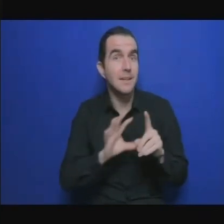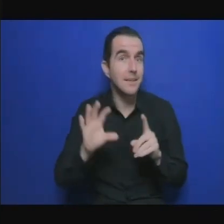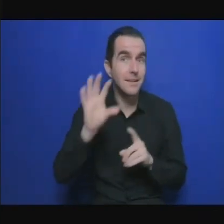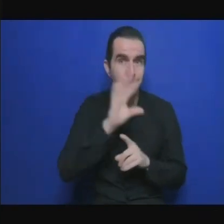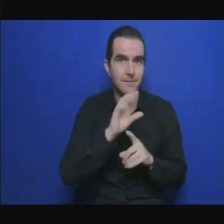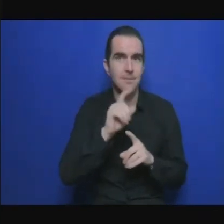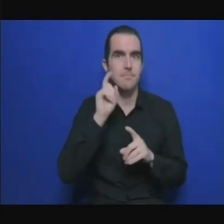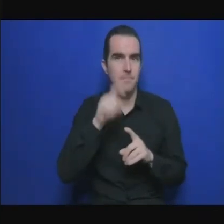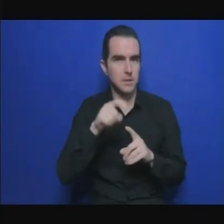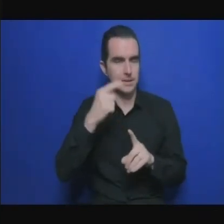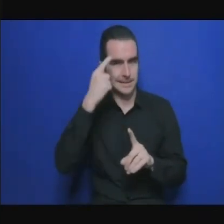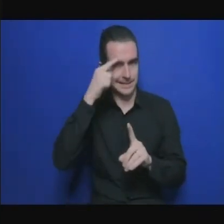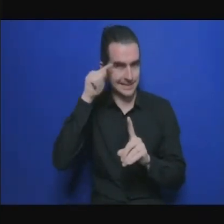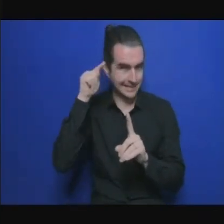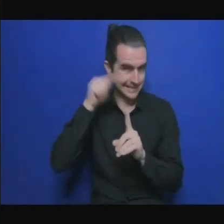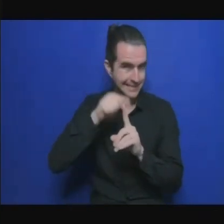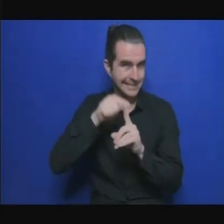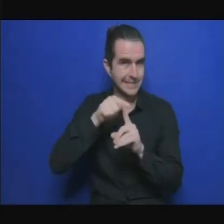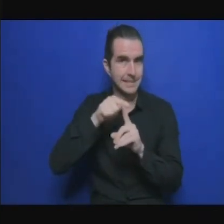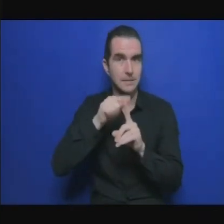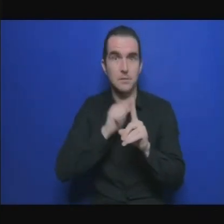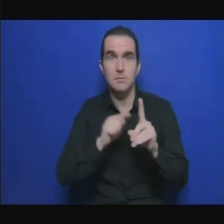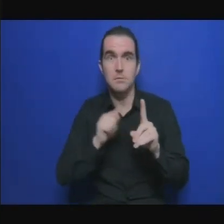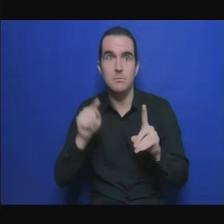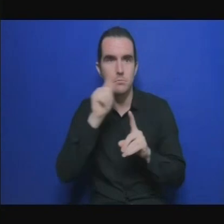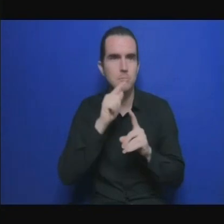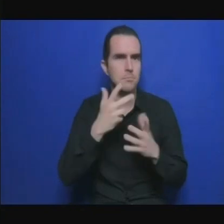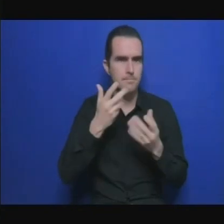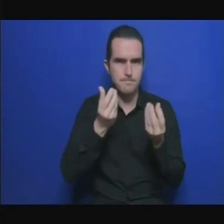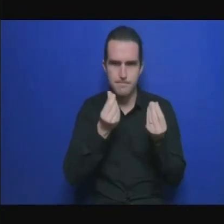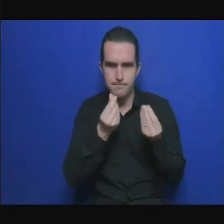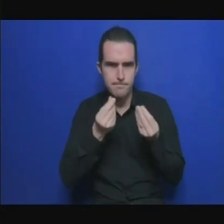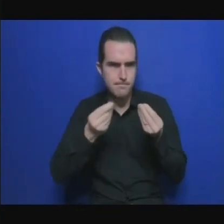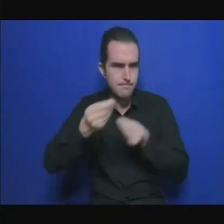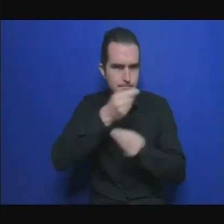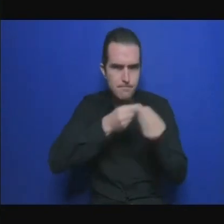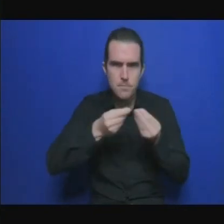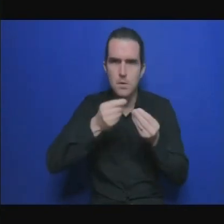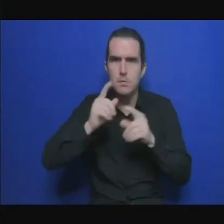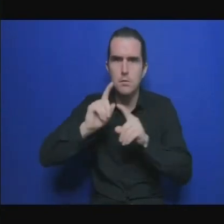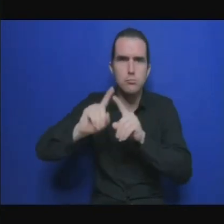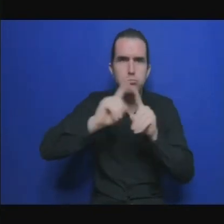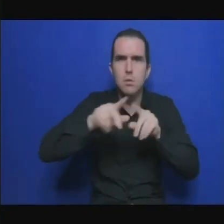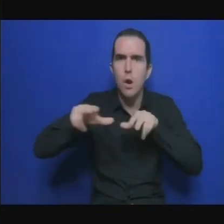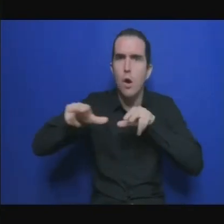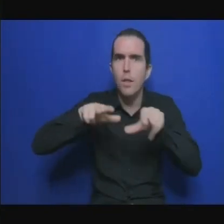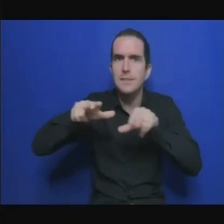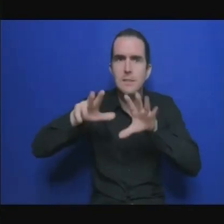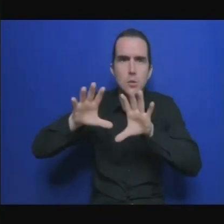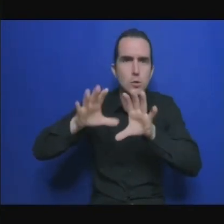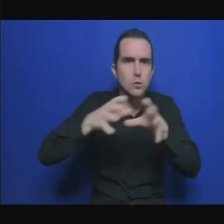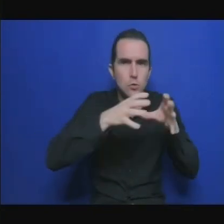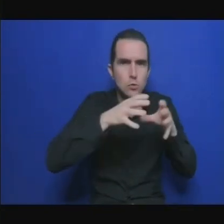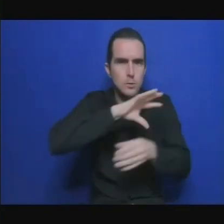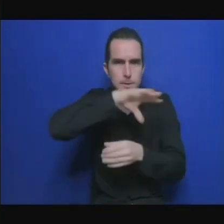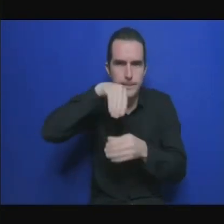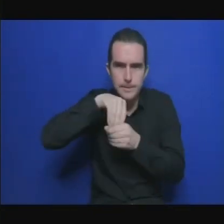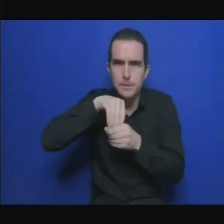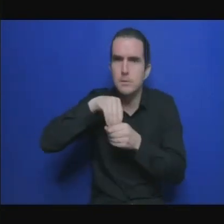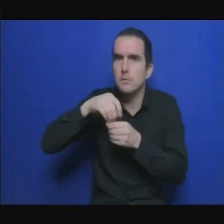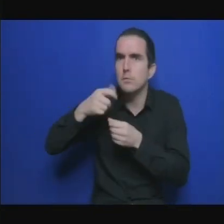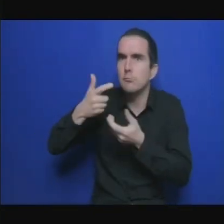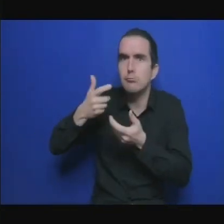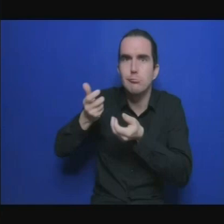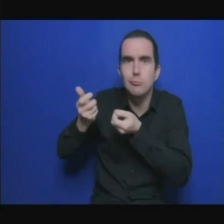ceci nous ramène à la question des ministères qui doivent travailler dans l'unité il faut que l'on mette de l'ordre chez nous avant de